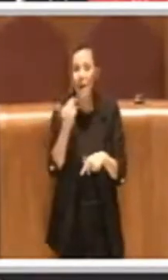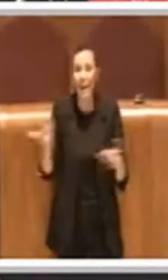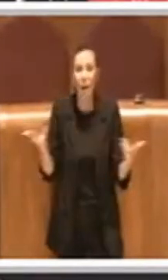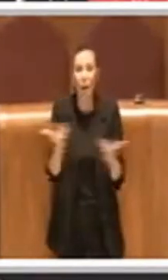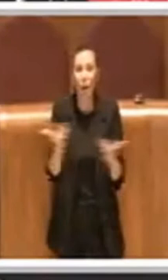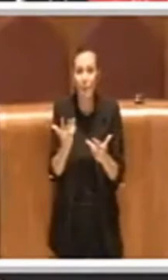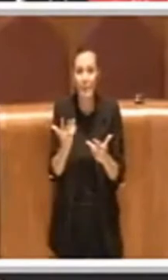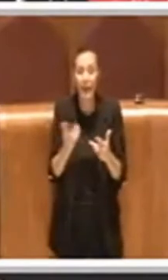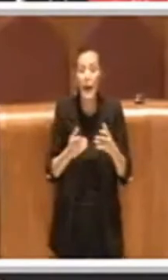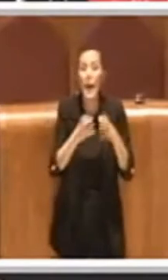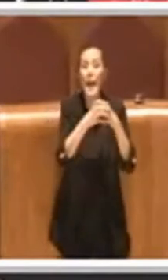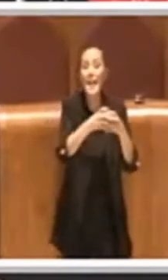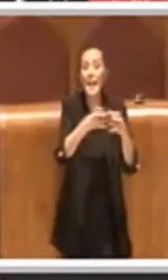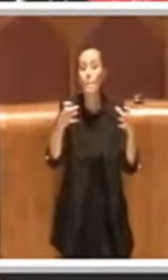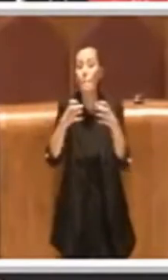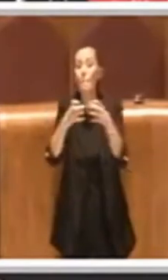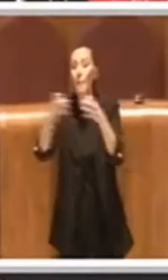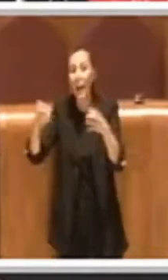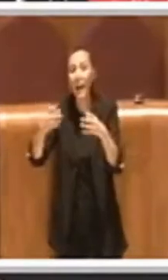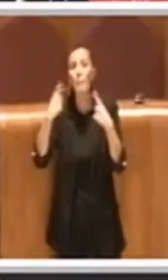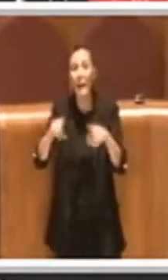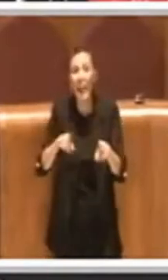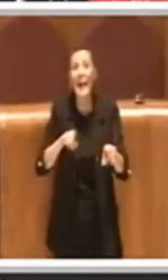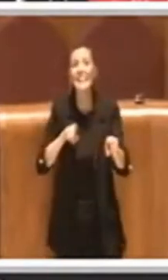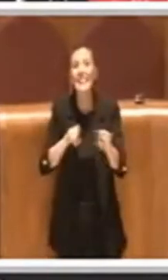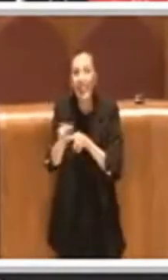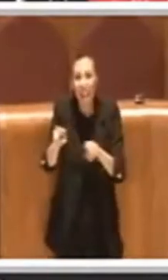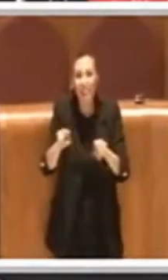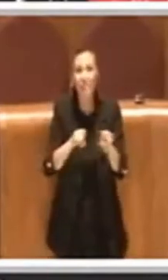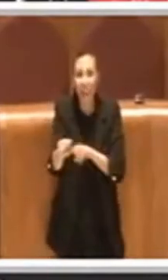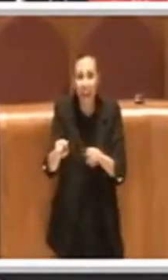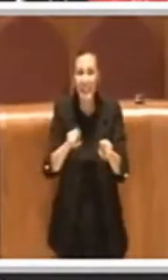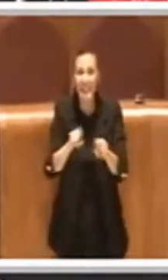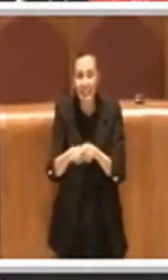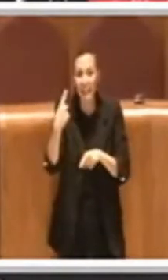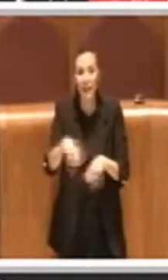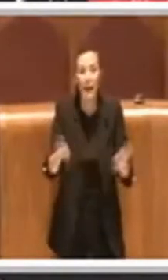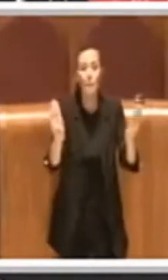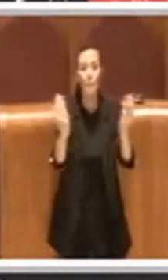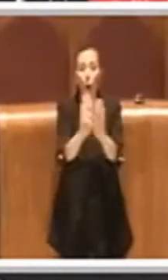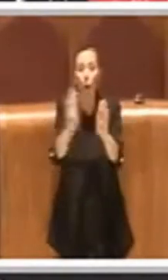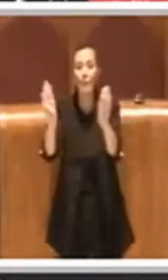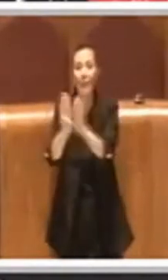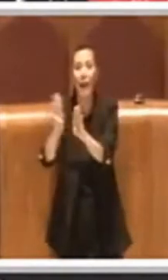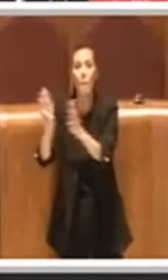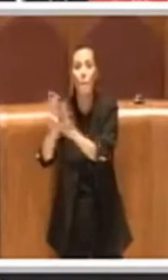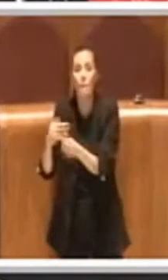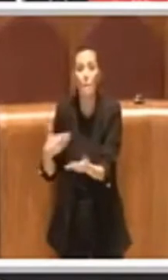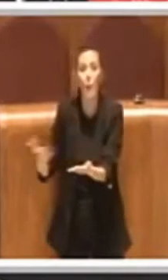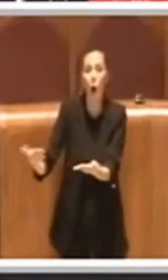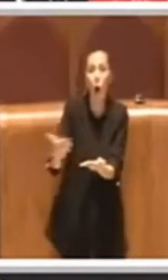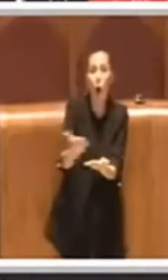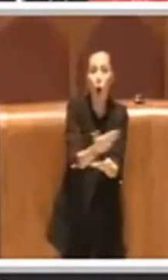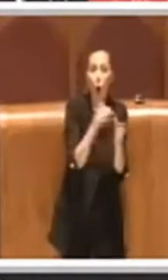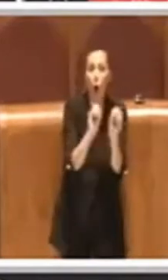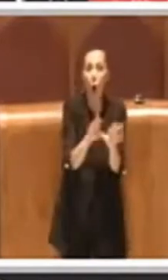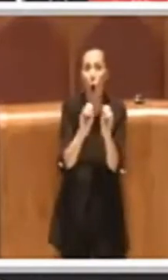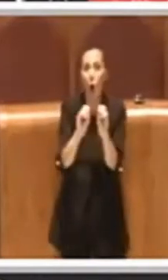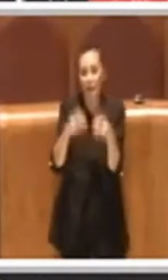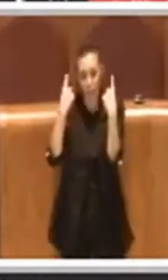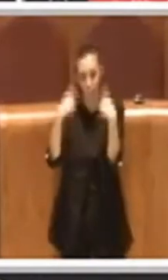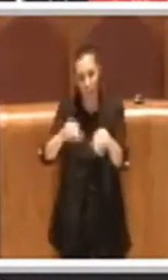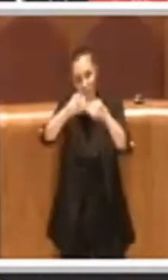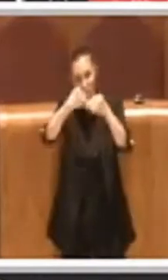impianti per la differenziata, per il porta a porta e per questo tipo di